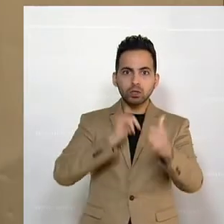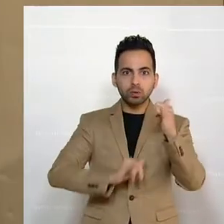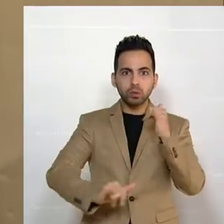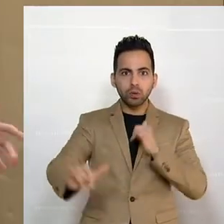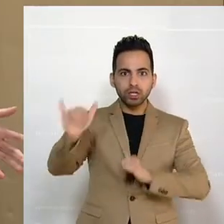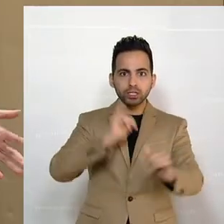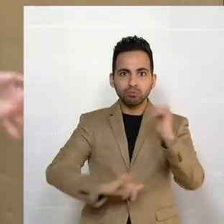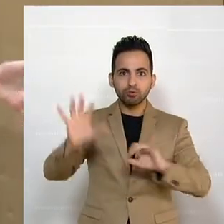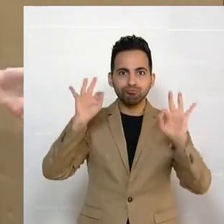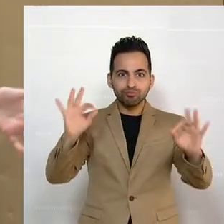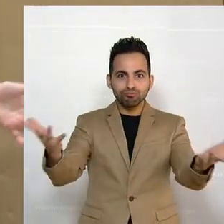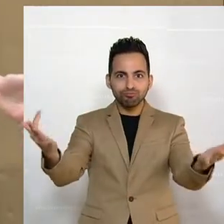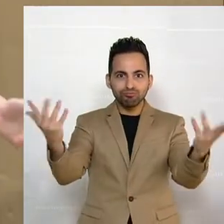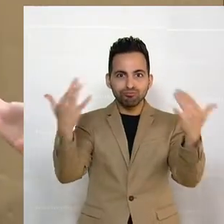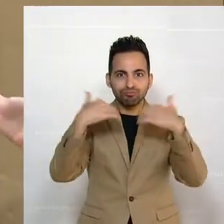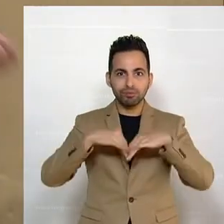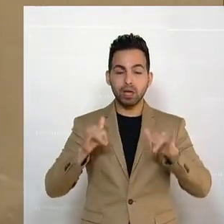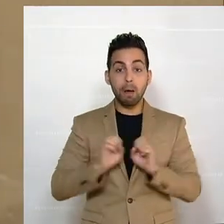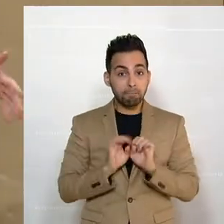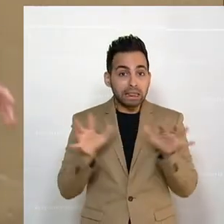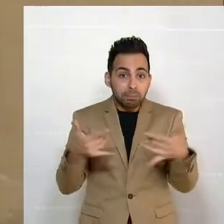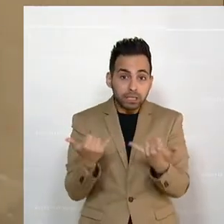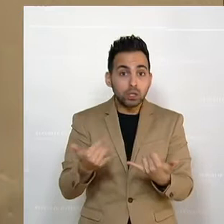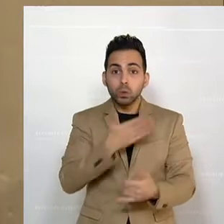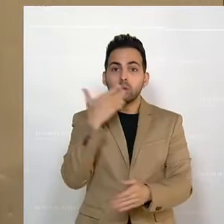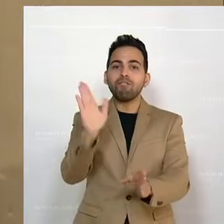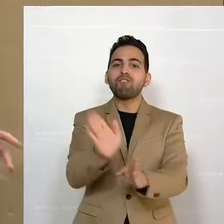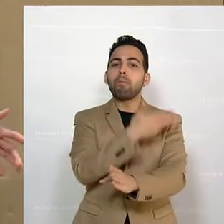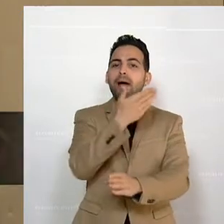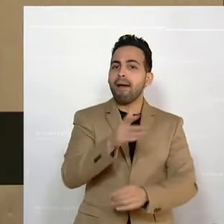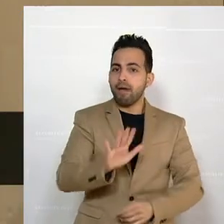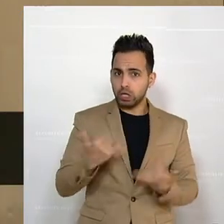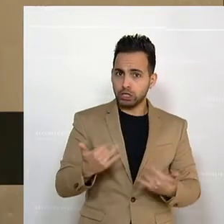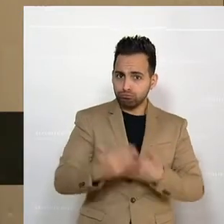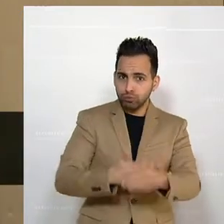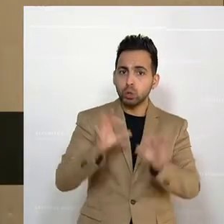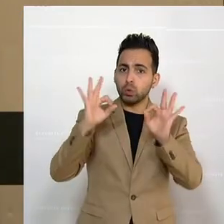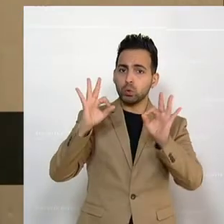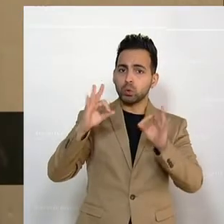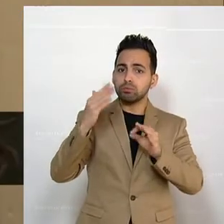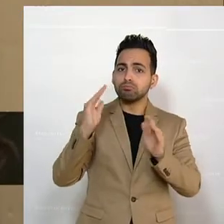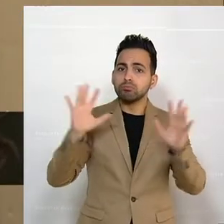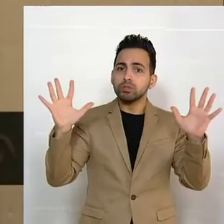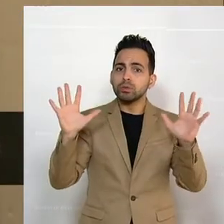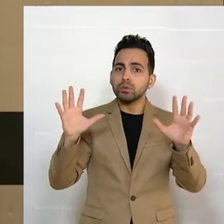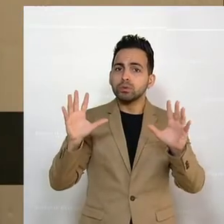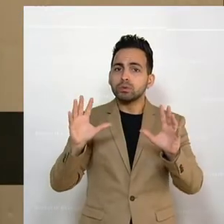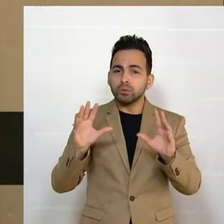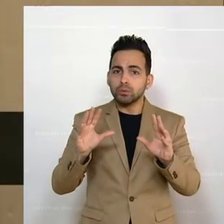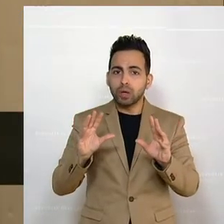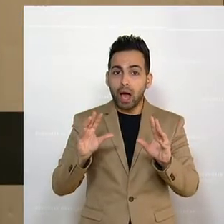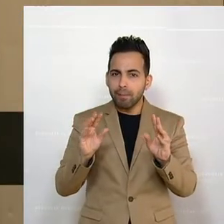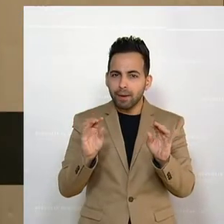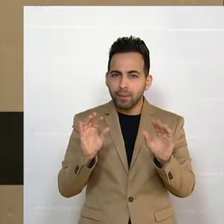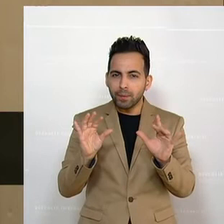die Pandemie, ja, sie ist noch nicht vorbei. Wir sind zwar auf einem guten Weg, wir sind wirklich auf einem guten Weg, aber die Pandemie ist